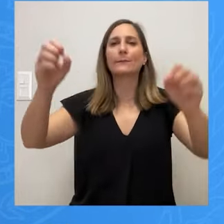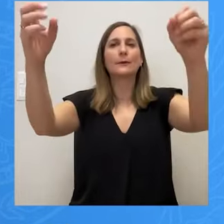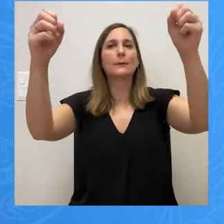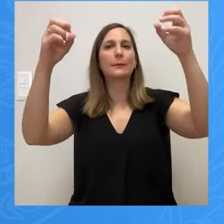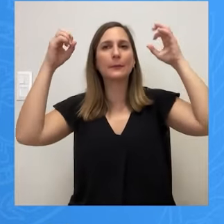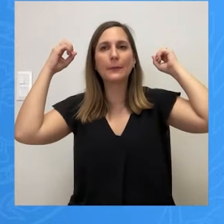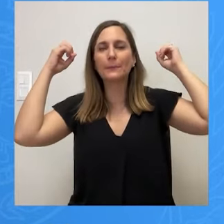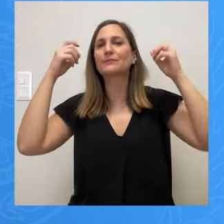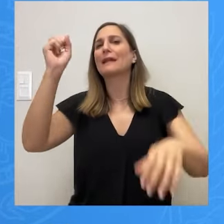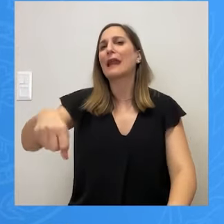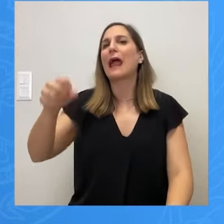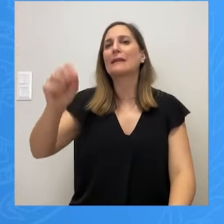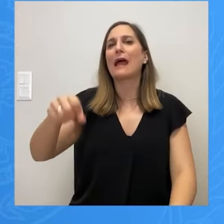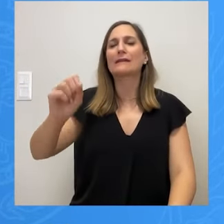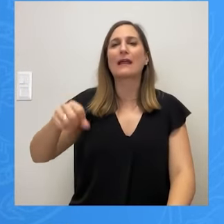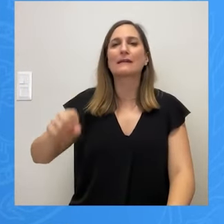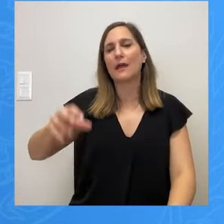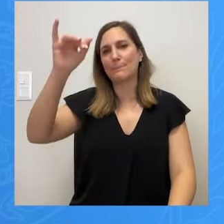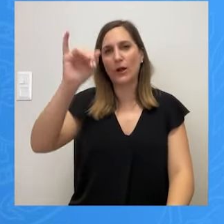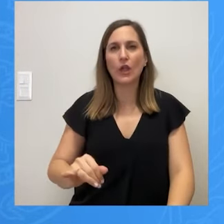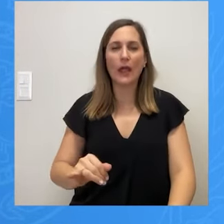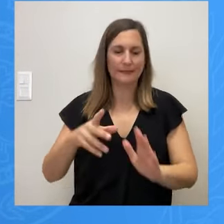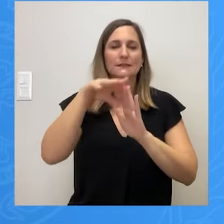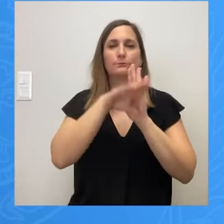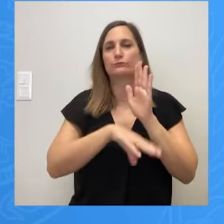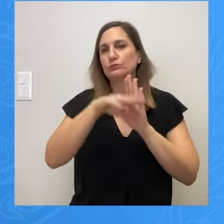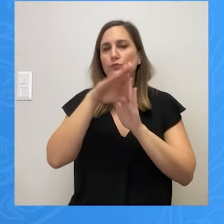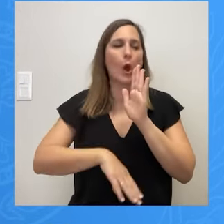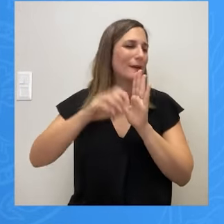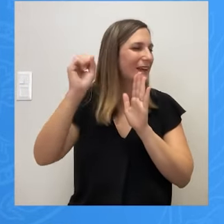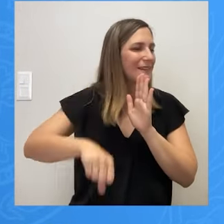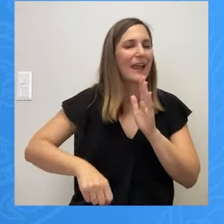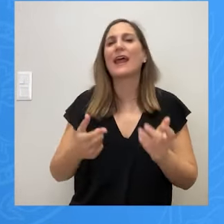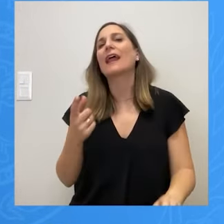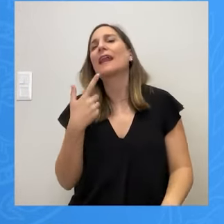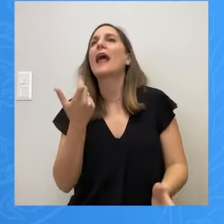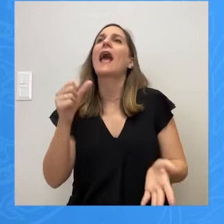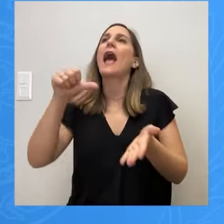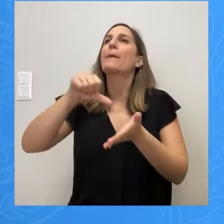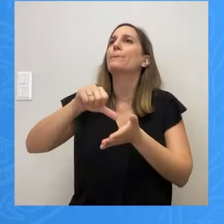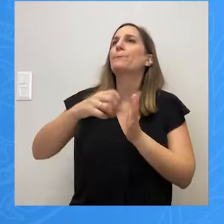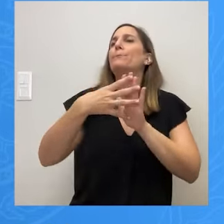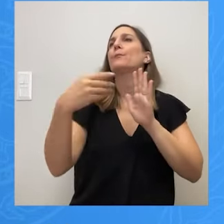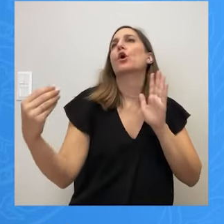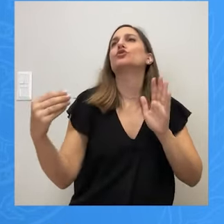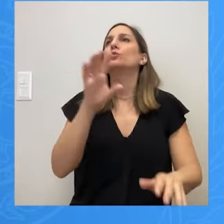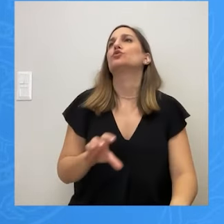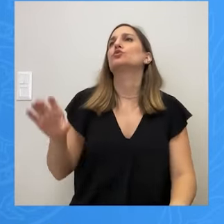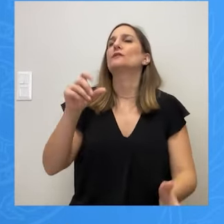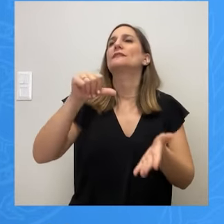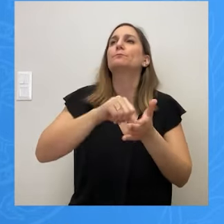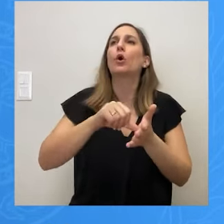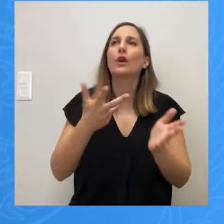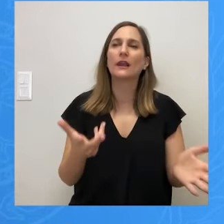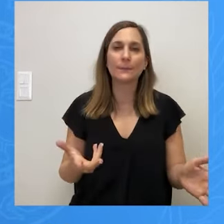ατελές, την ατελή σύμβαση, ναι σε όλα τα προγράμματα, ναι στην Αθήνα πρώτη υποτουριστική πόλη, ναι σε όλα. Και